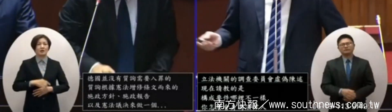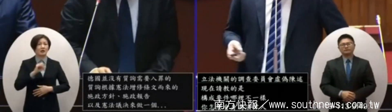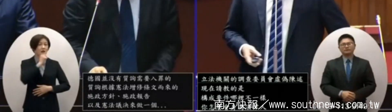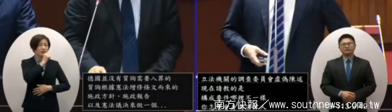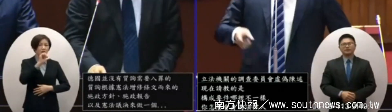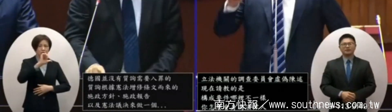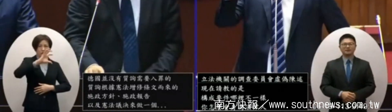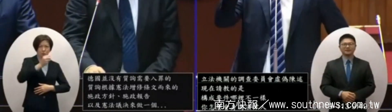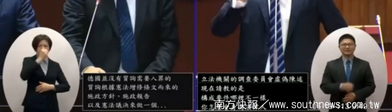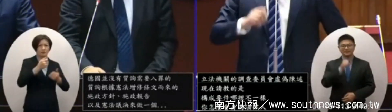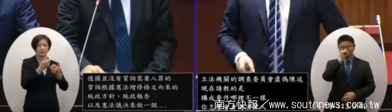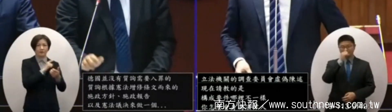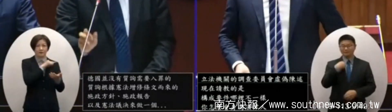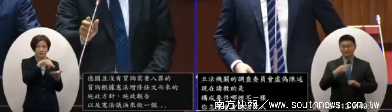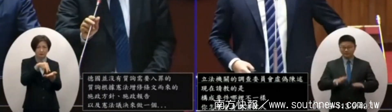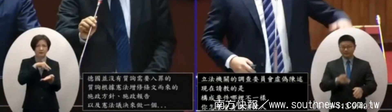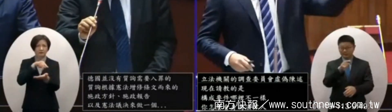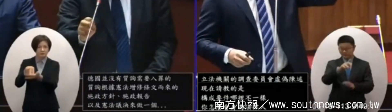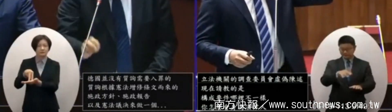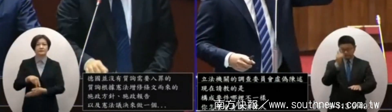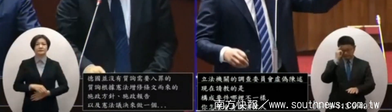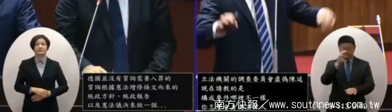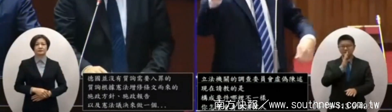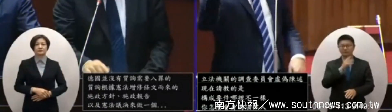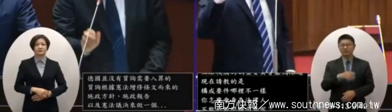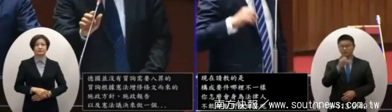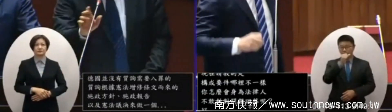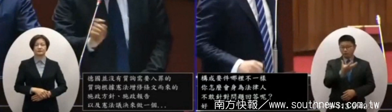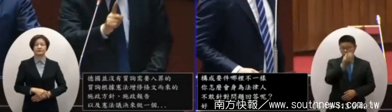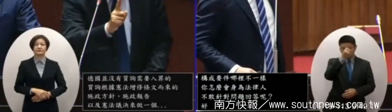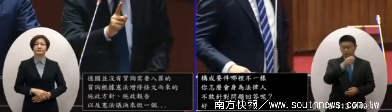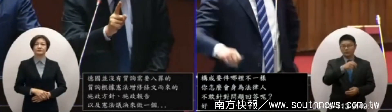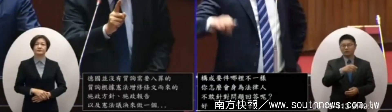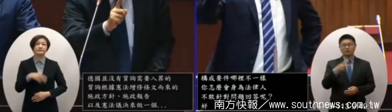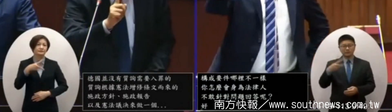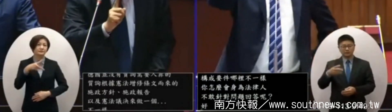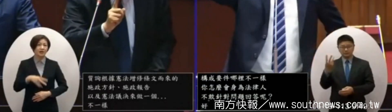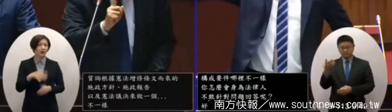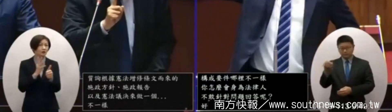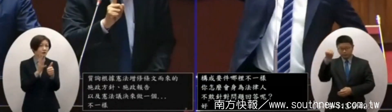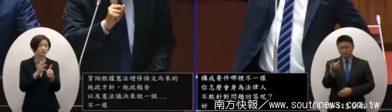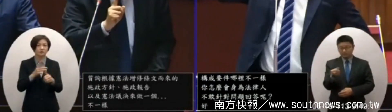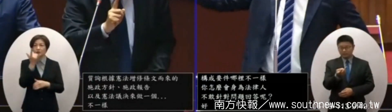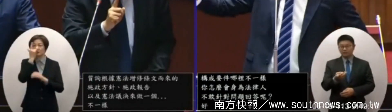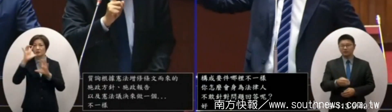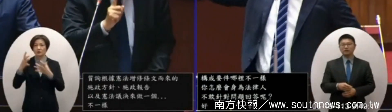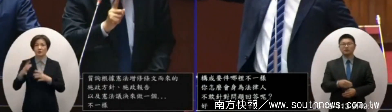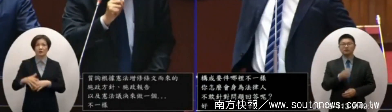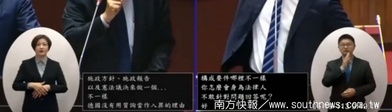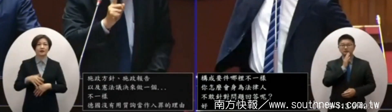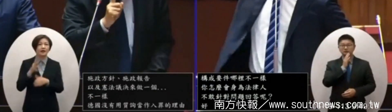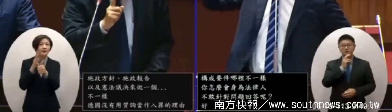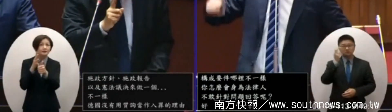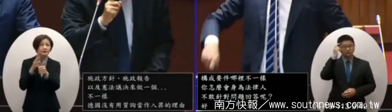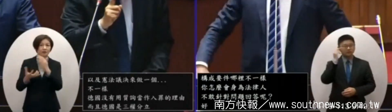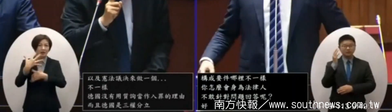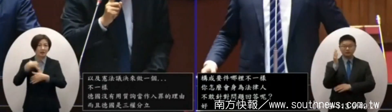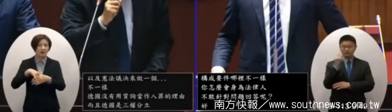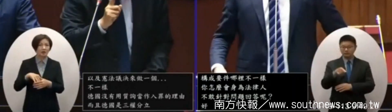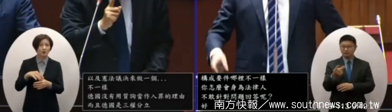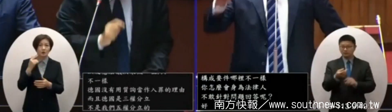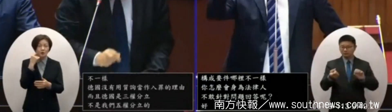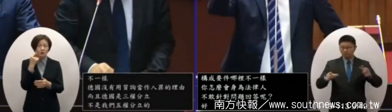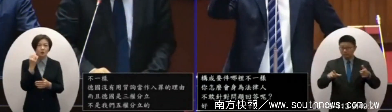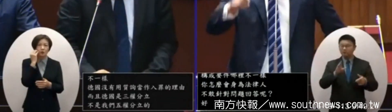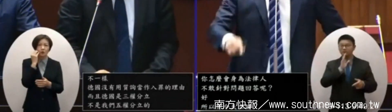分立的好所以你今天的利潤就是五權分立跟三權分立還有那個執行德國並沒有執行當作他入罪的